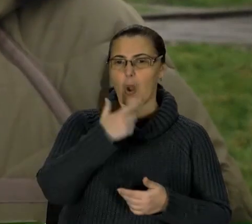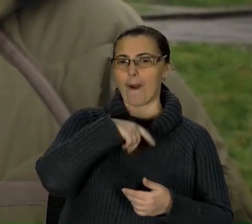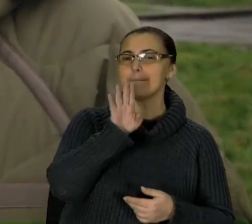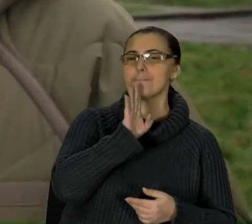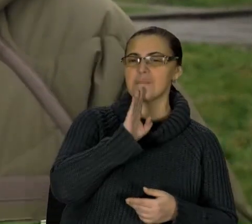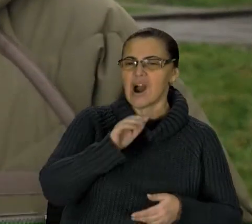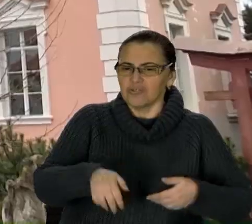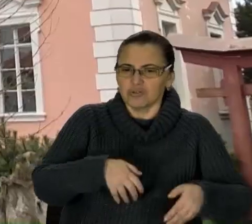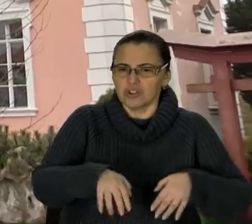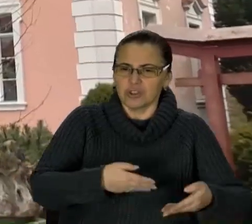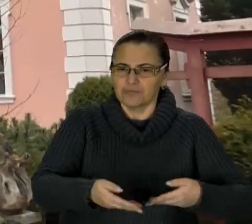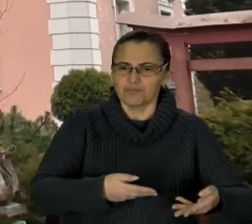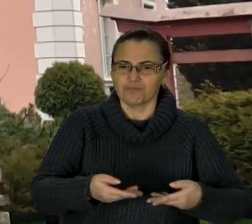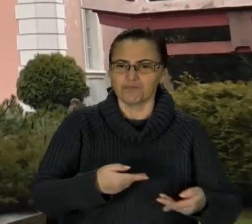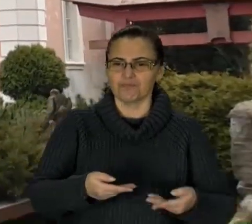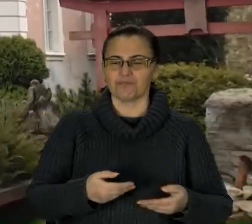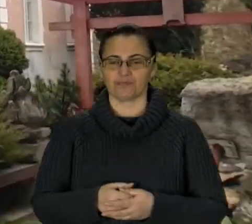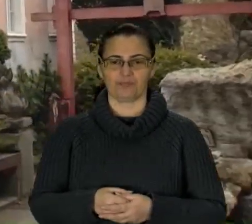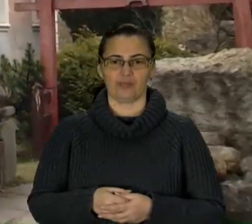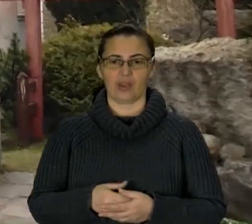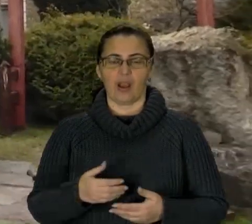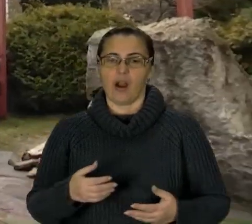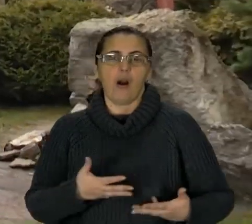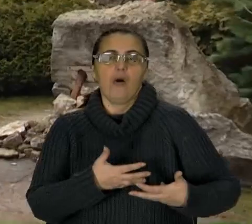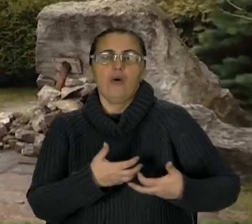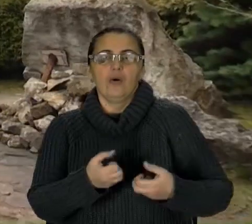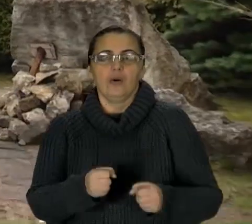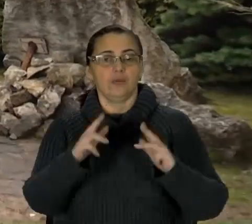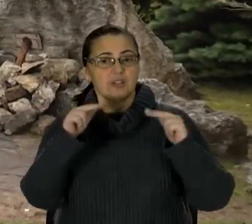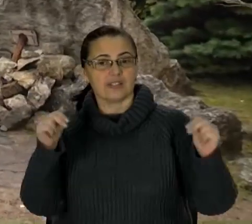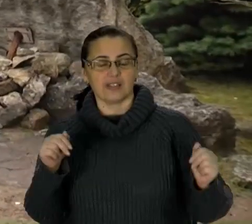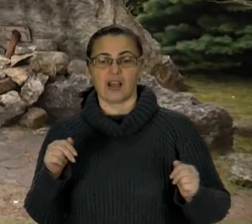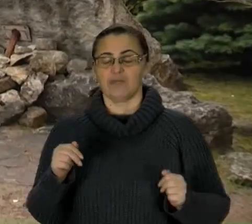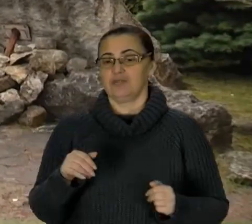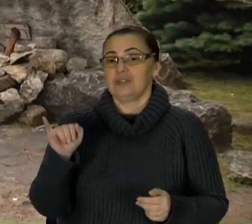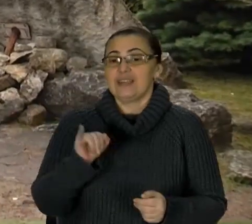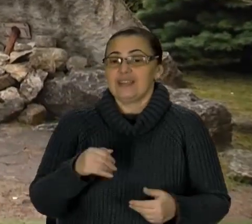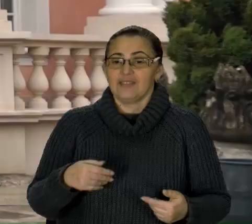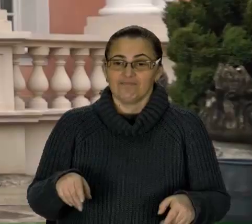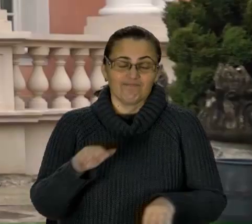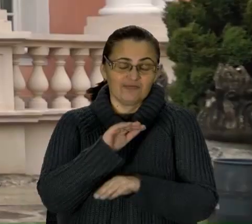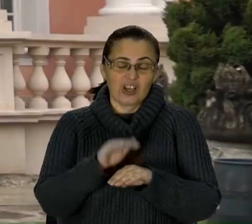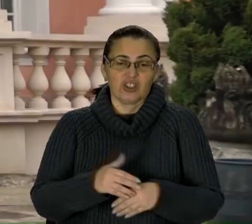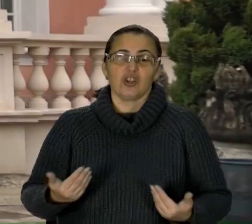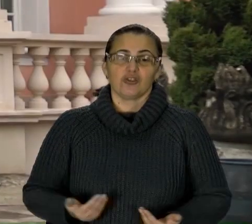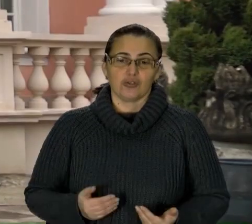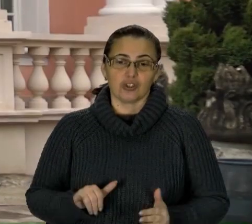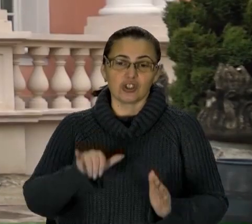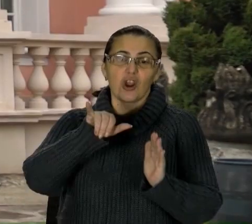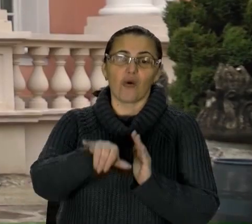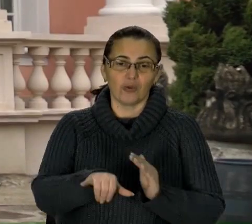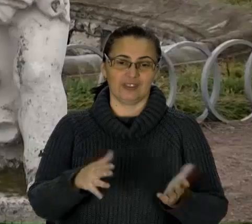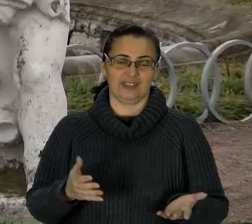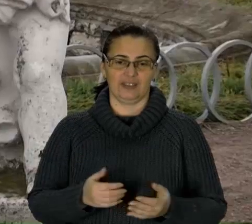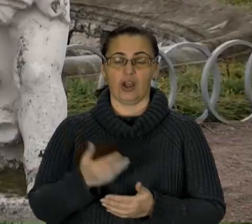тим підземним ходом. Не лише захоплювався замками, а можна сказати, жив у них і жив ними. Борис Григорович, коли